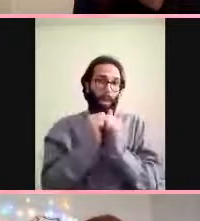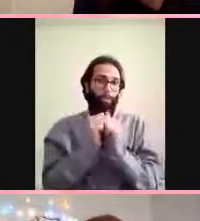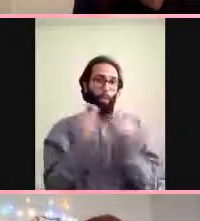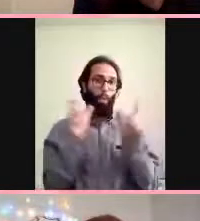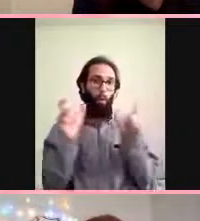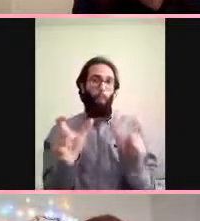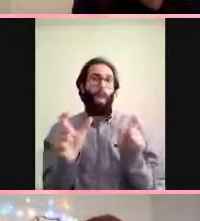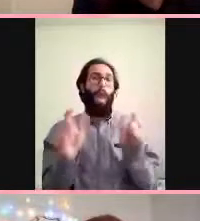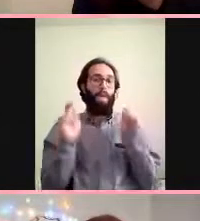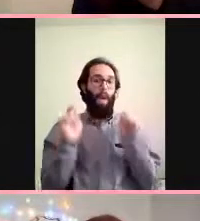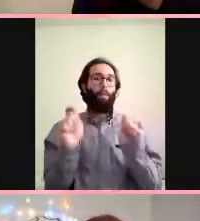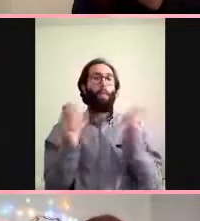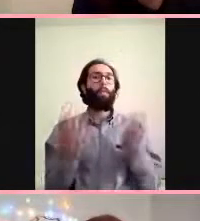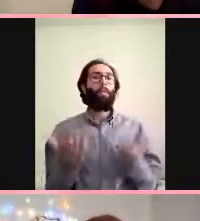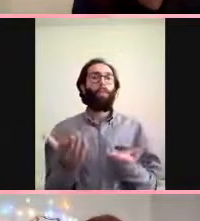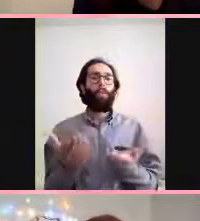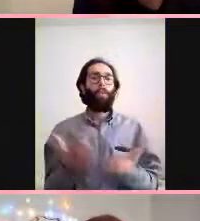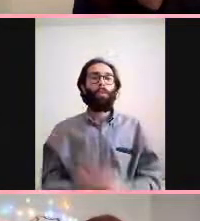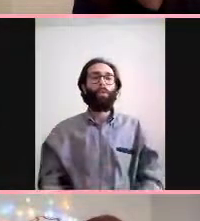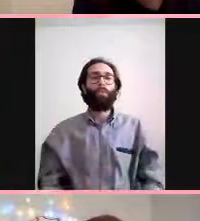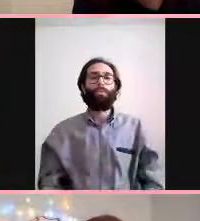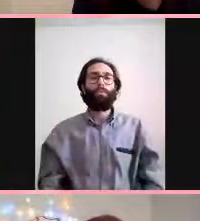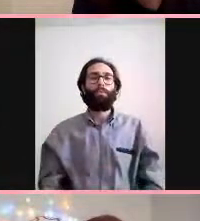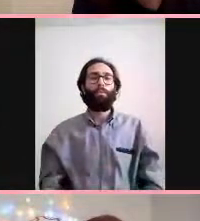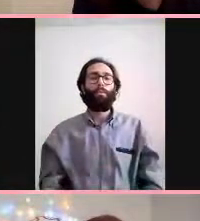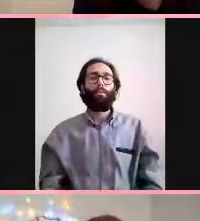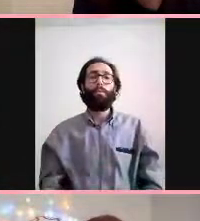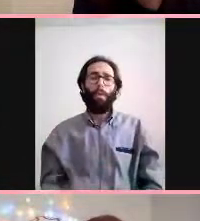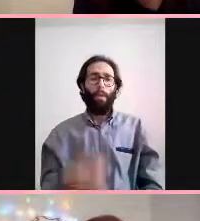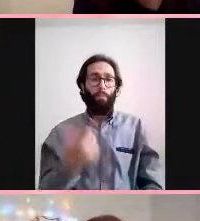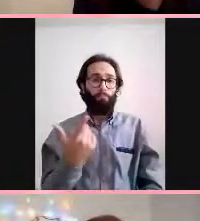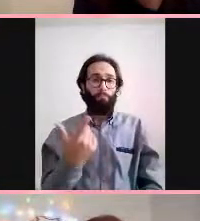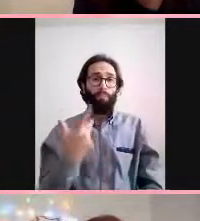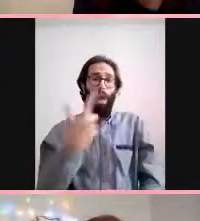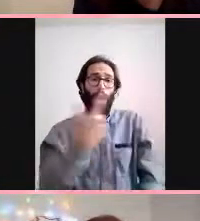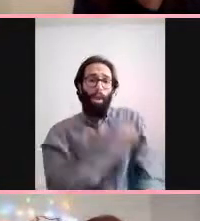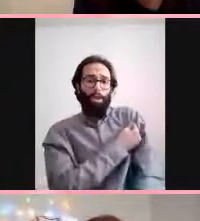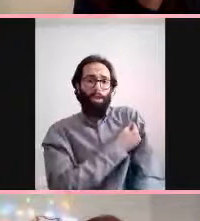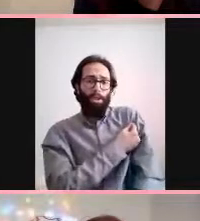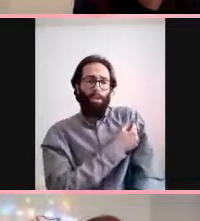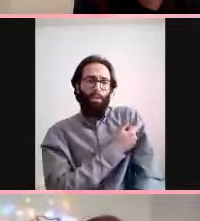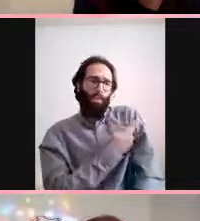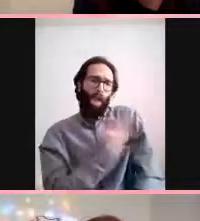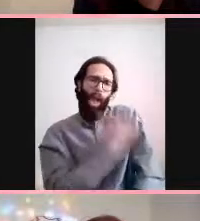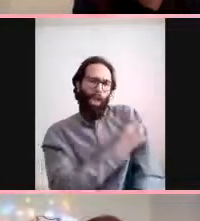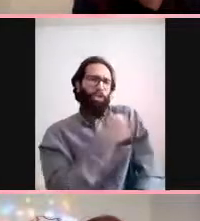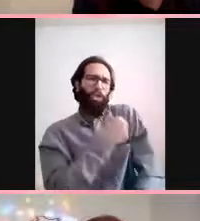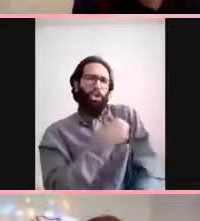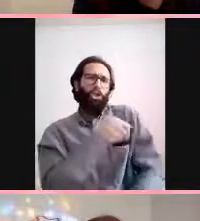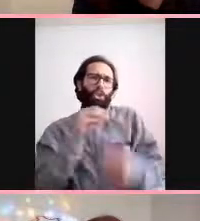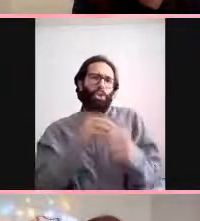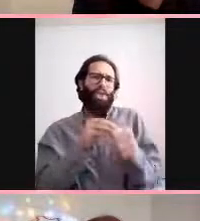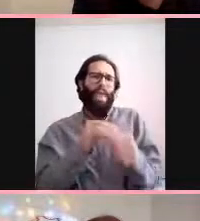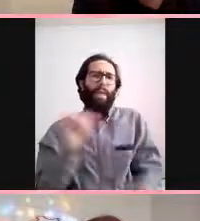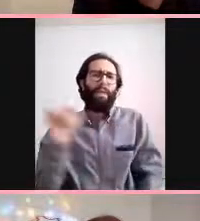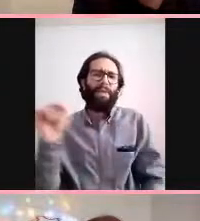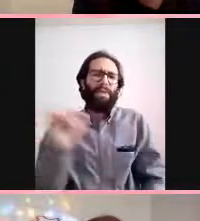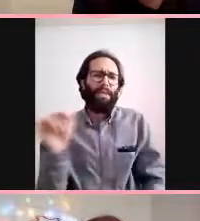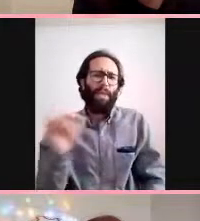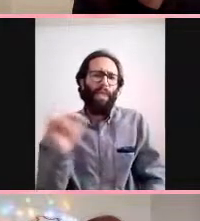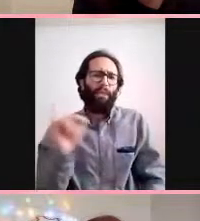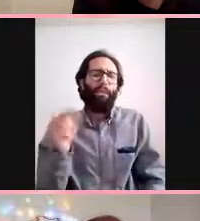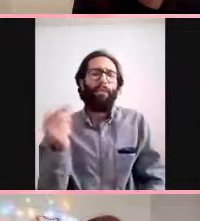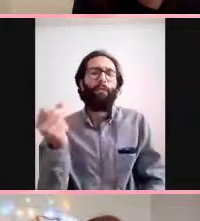aşı bizim bize gelen zayıflatılmış virüs gelen aşı o da